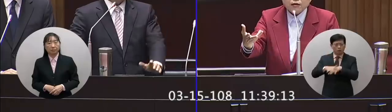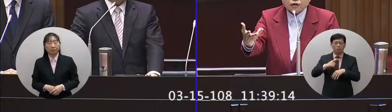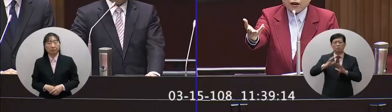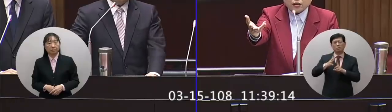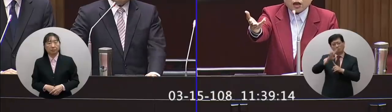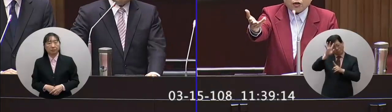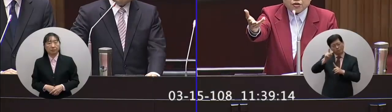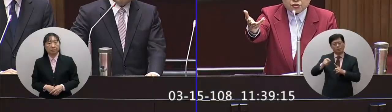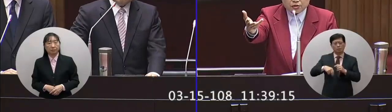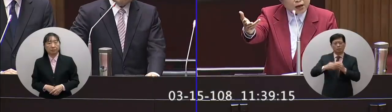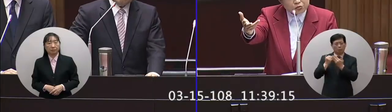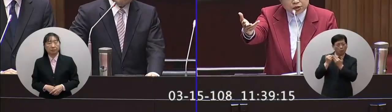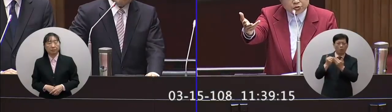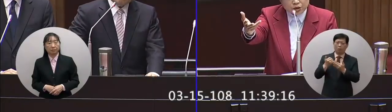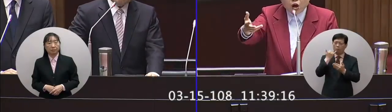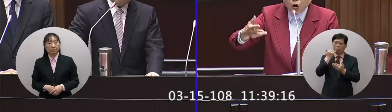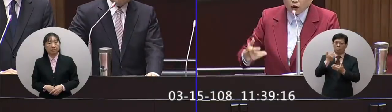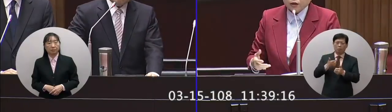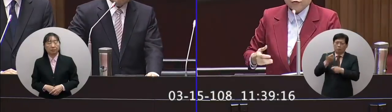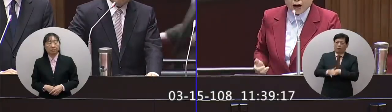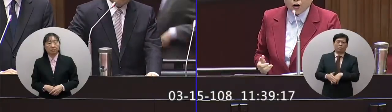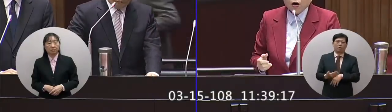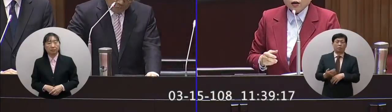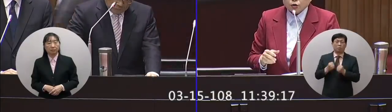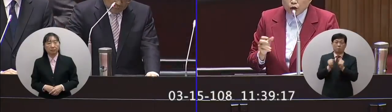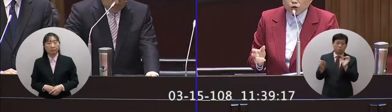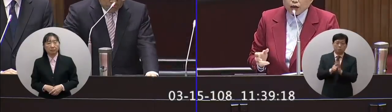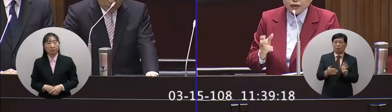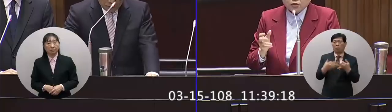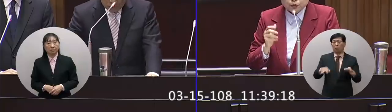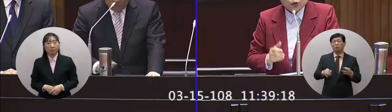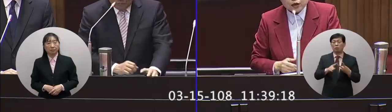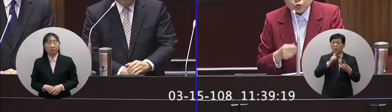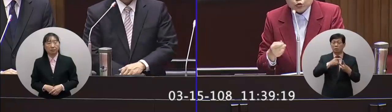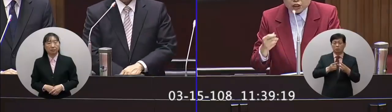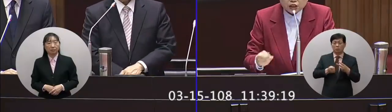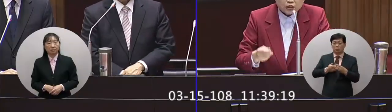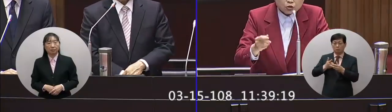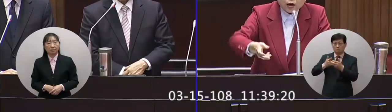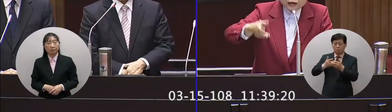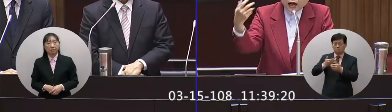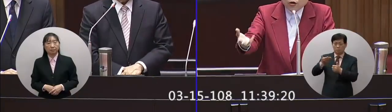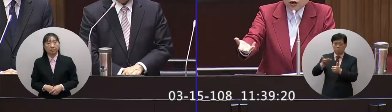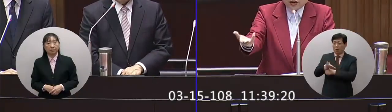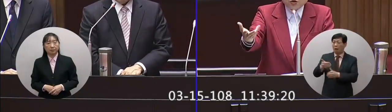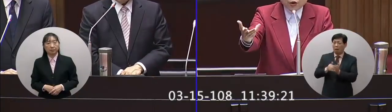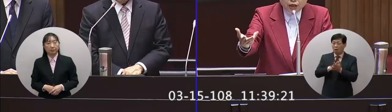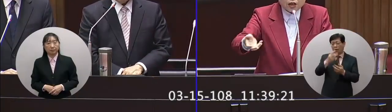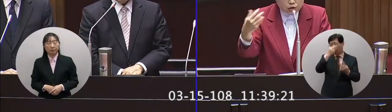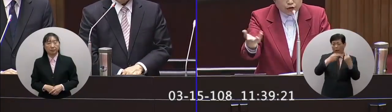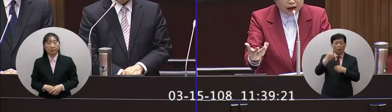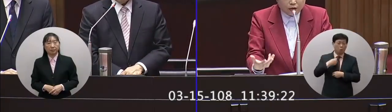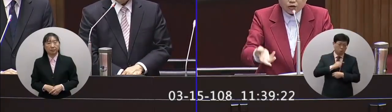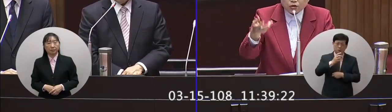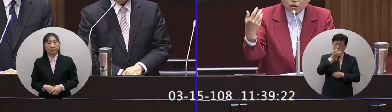就用金賬的方式逃掉於死判無期徒刑或者犯後故意裝了要死不活的哭哭啼啼的說他有